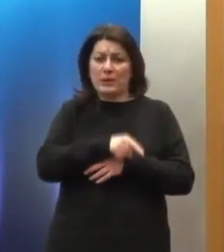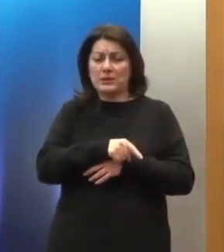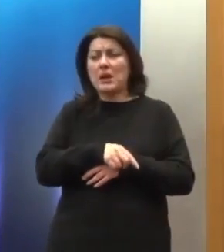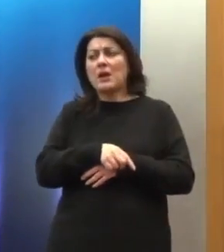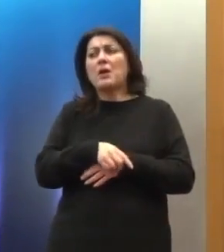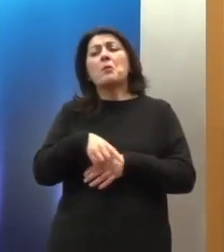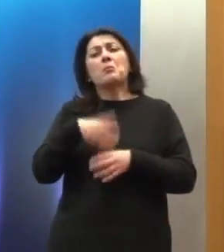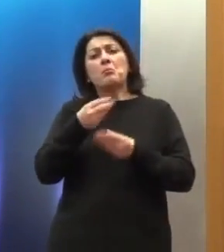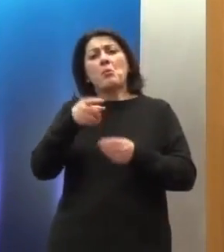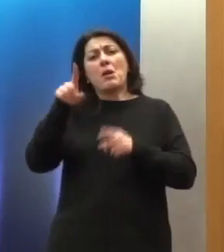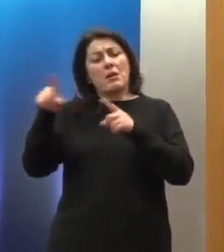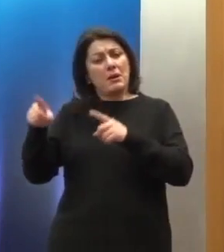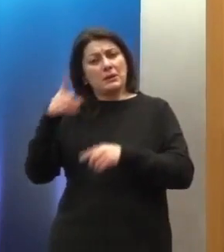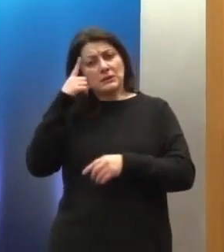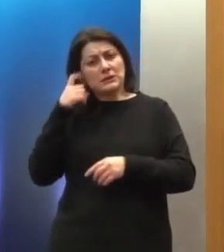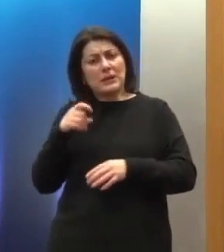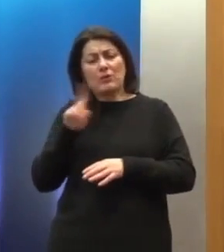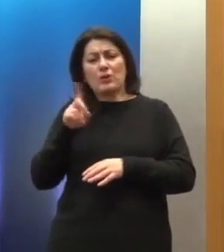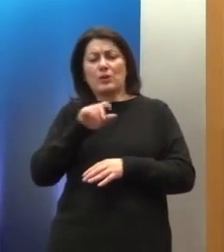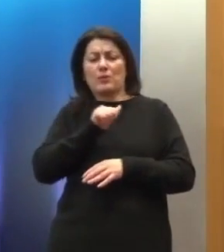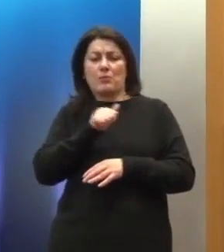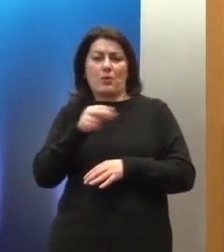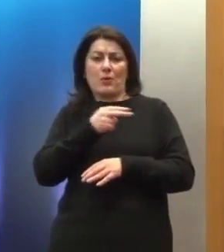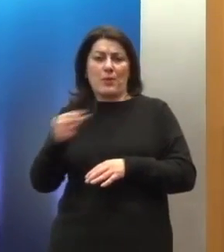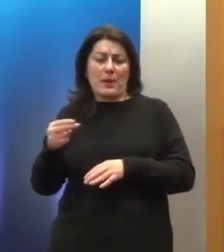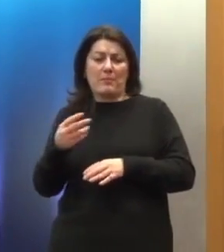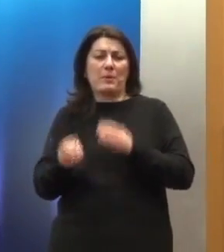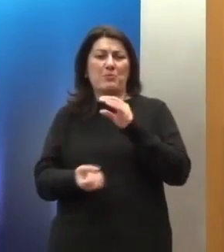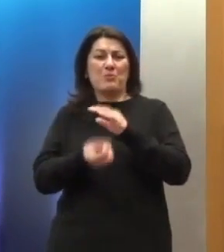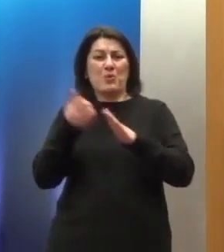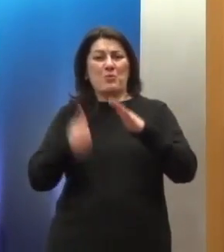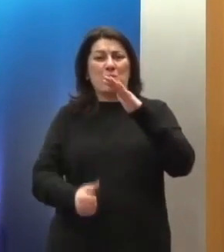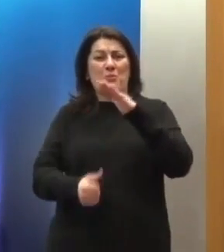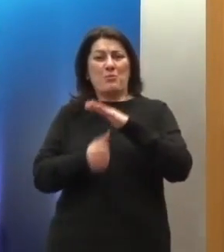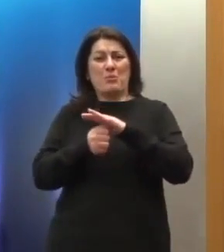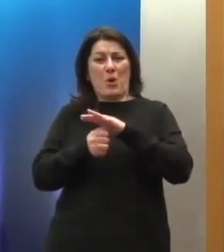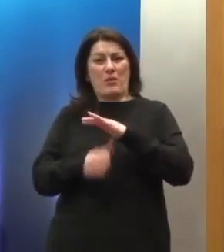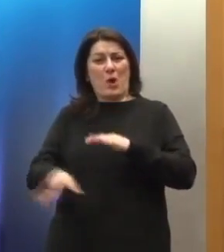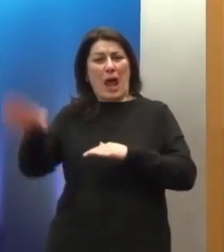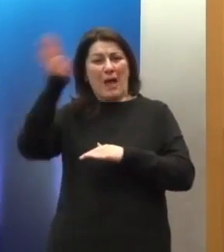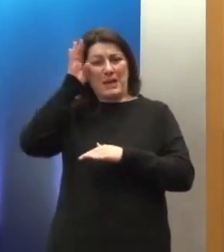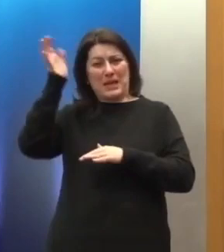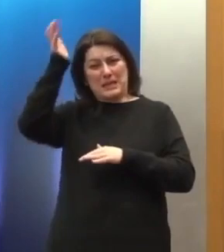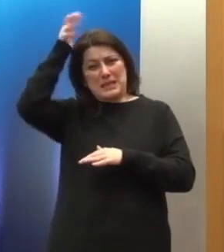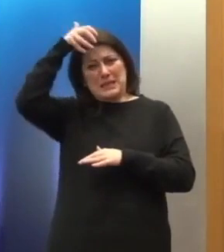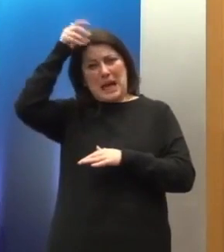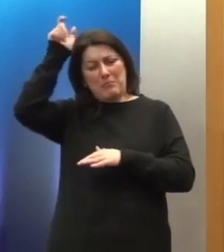δεν είναι μόνο το φαινόμενο του νέου Προέδρου των ΗΠΑ, τα θέματα του λαϊκισμού, της